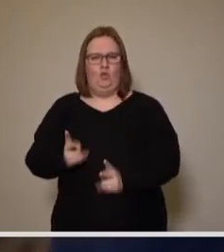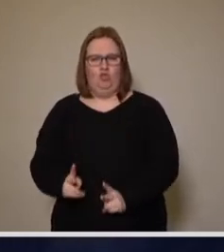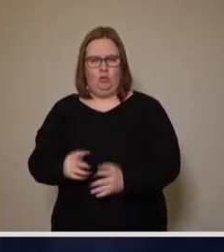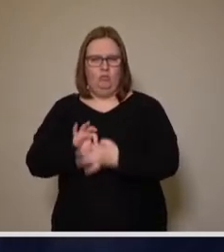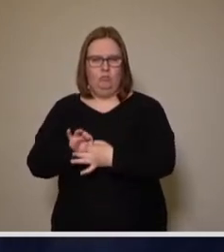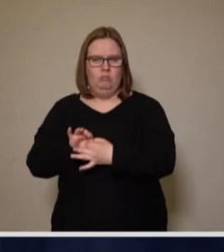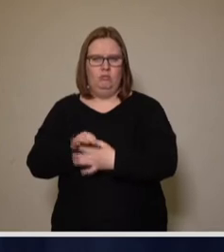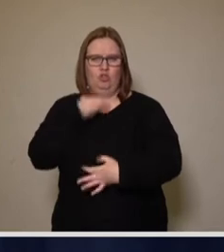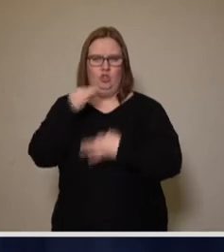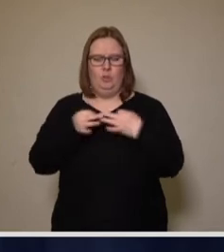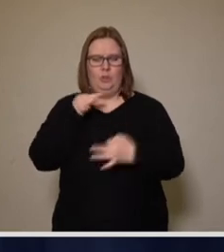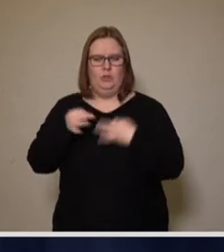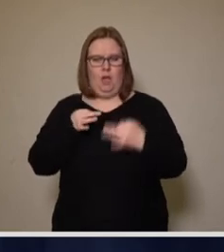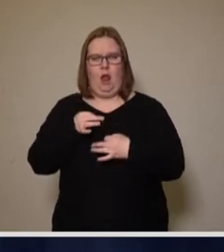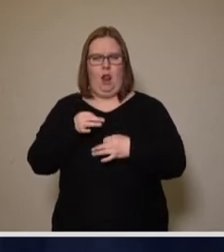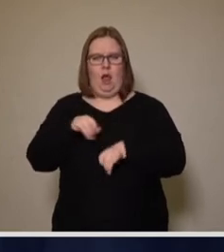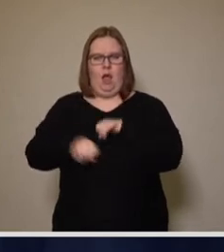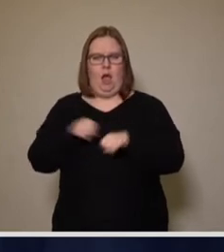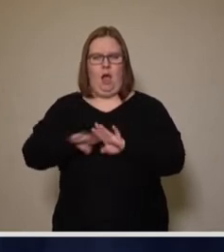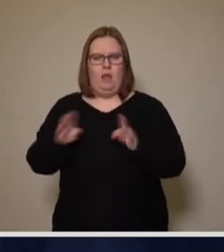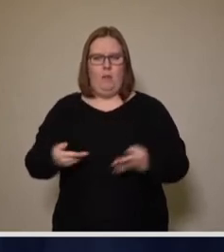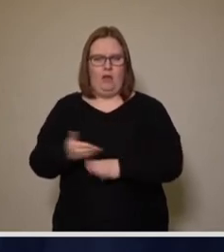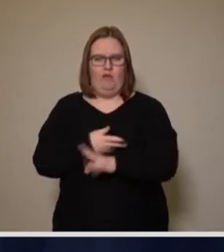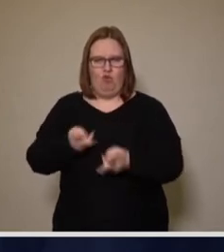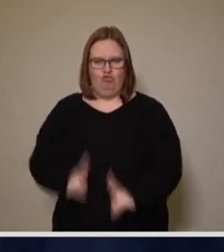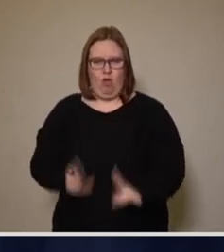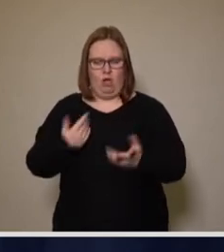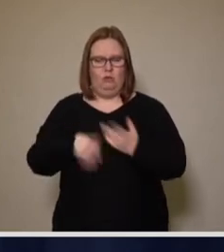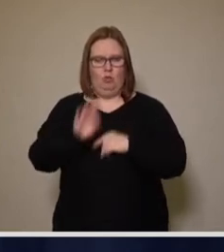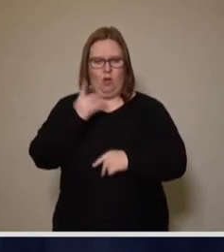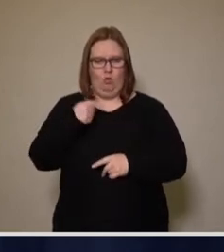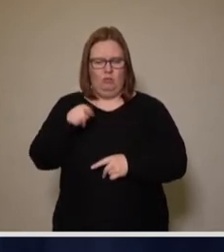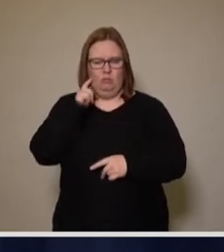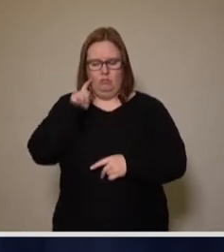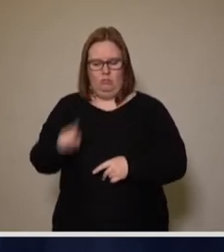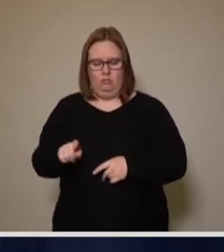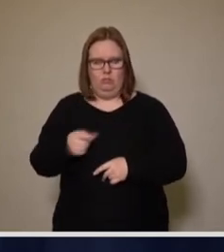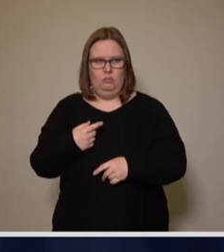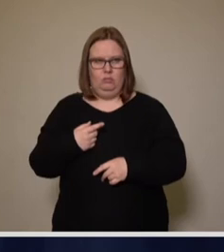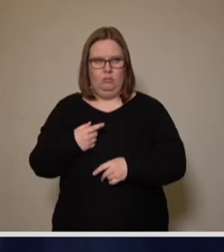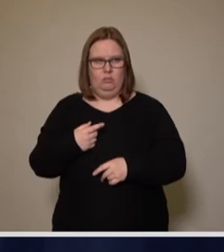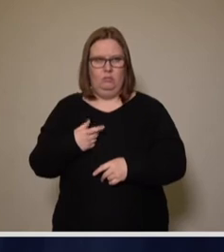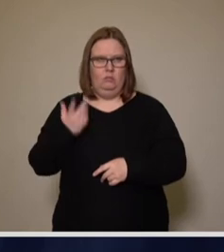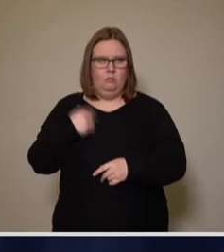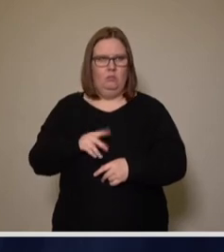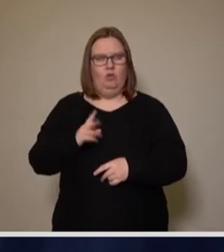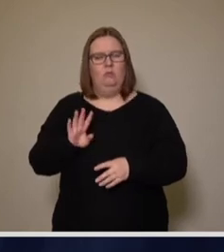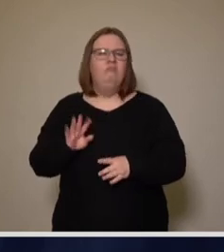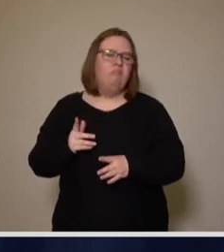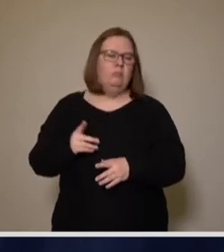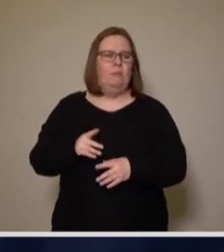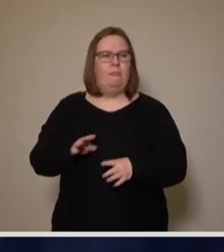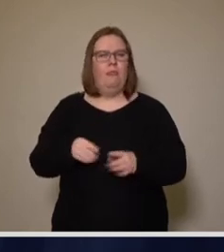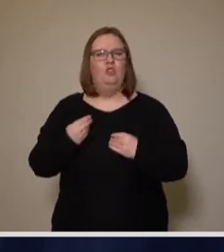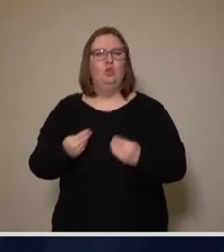insbesondere in der Radeberger Vorstadt. Wie man dort erkennen kann, wurde von dem typischen, für den